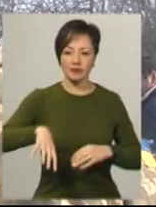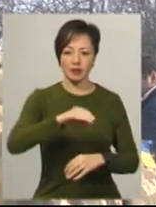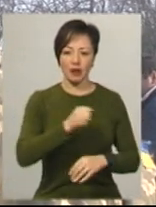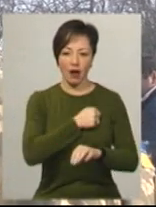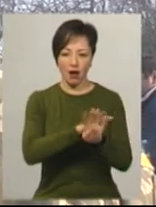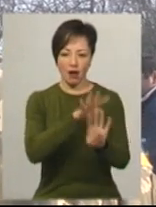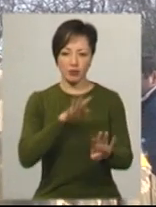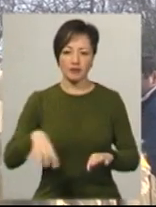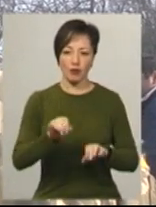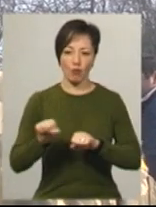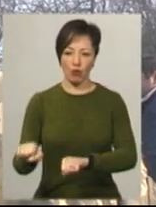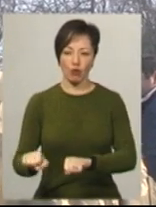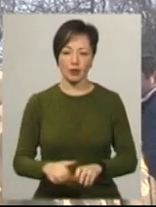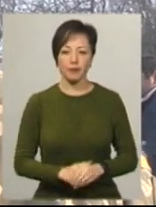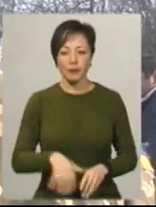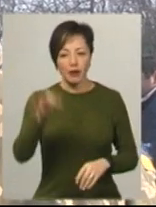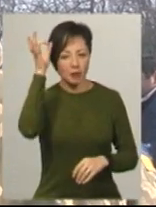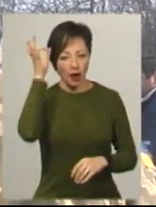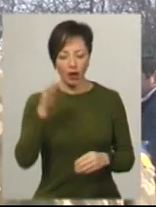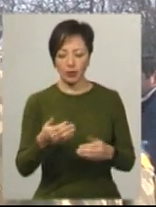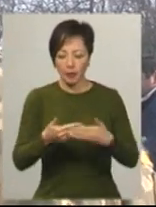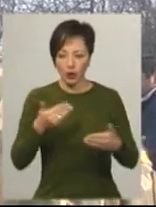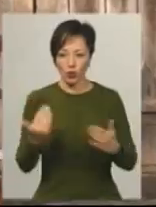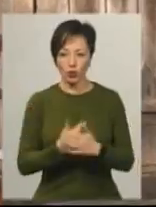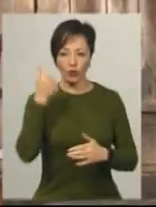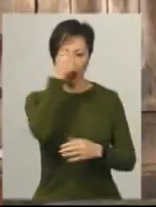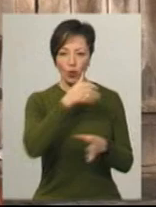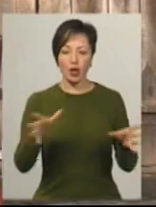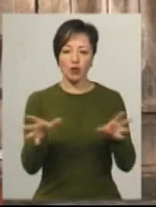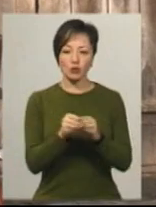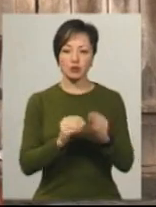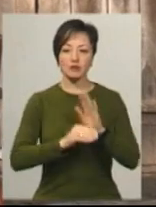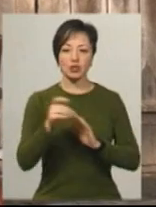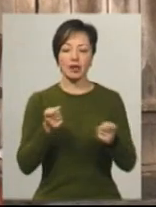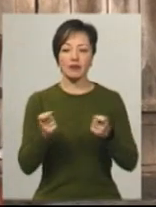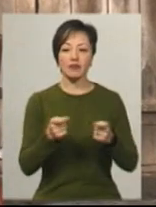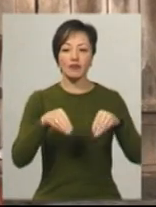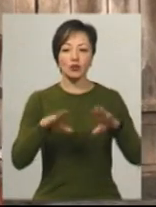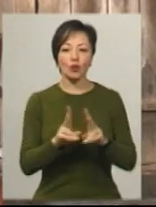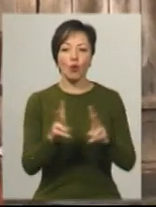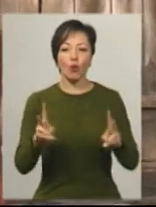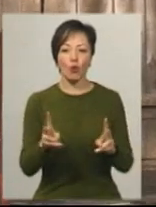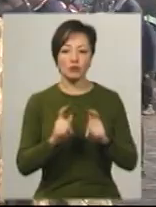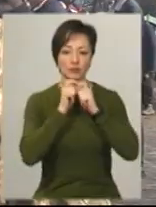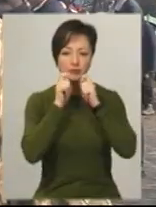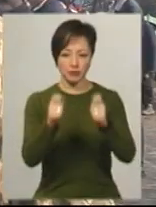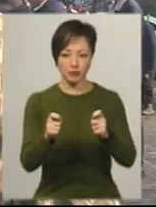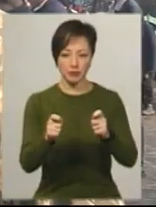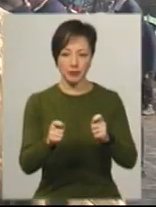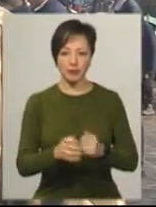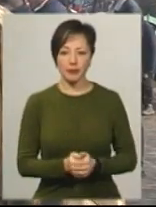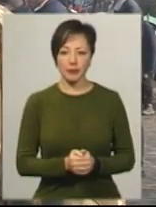армія, вся оборона. Та пригадує, як напередодні нового року разом із вищим керівництвом вирішували, кого приставити до нагороди.